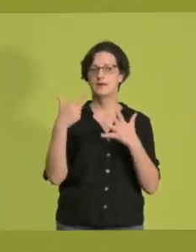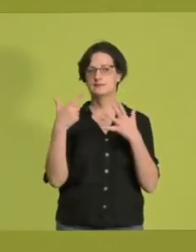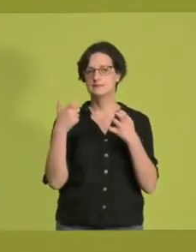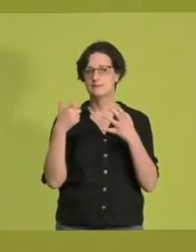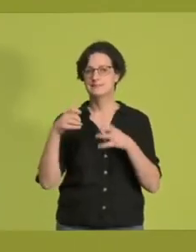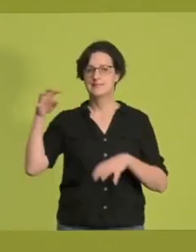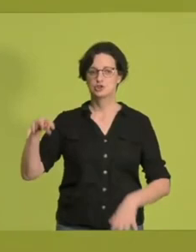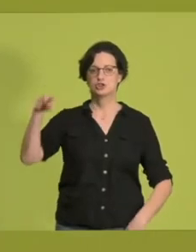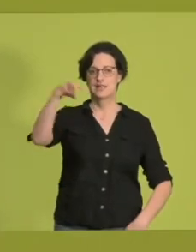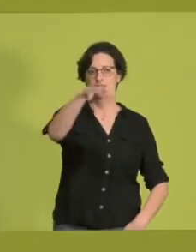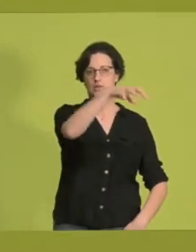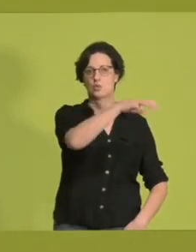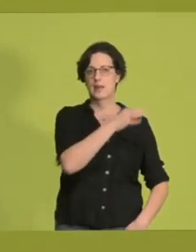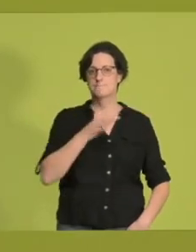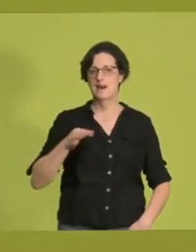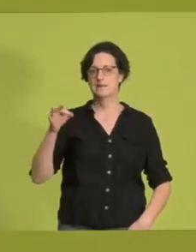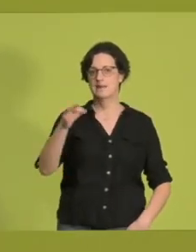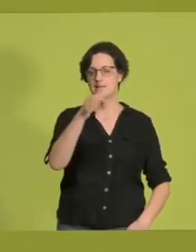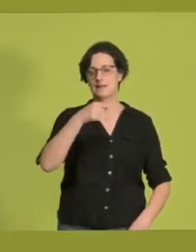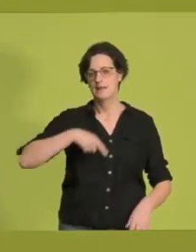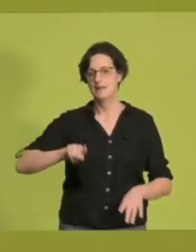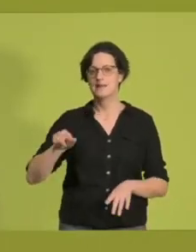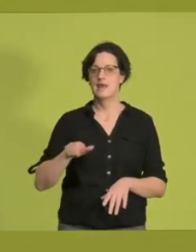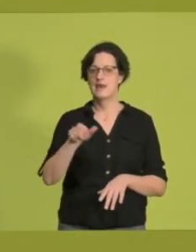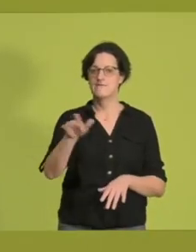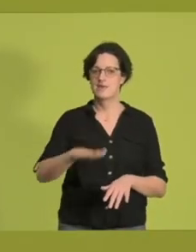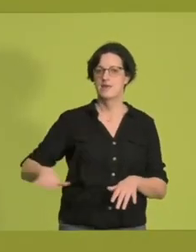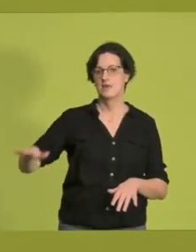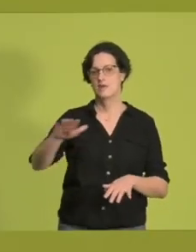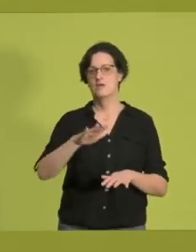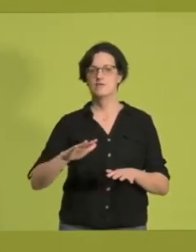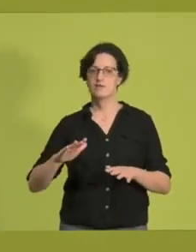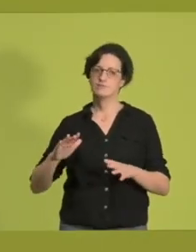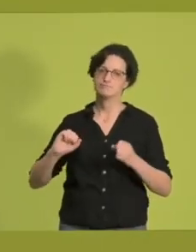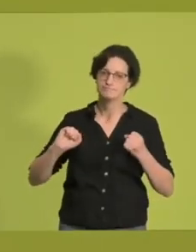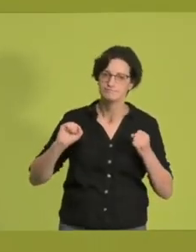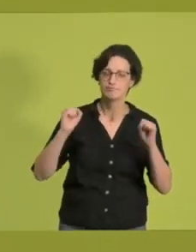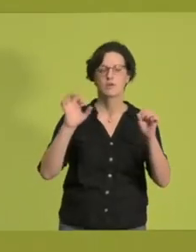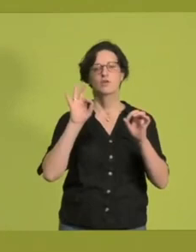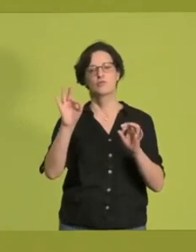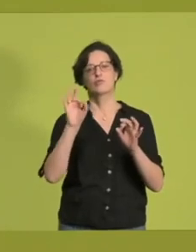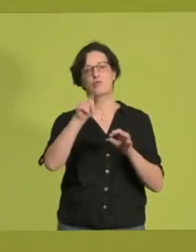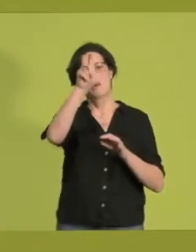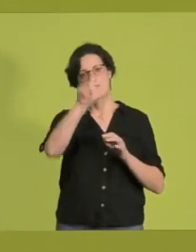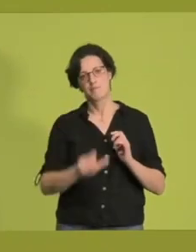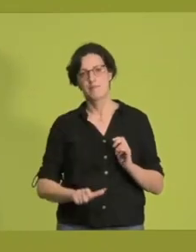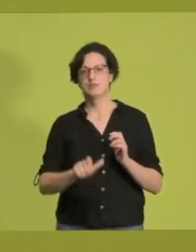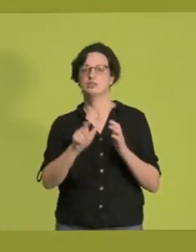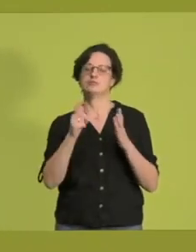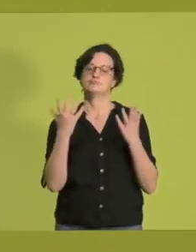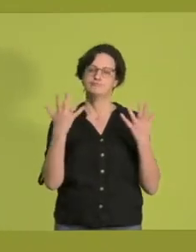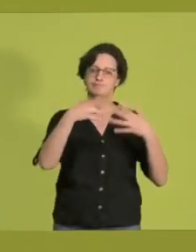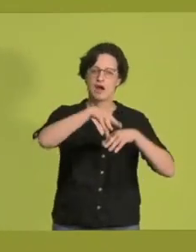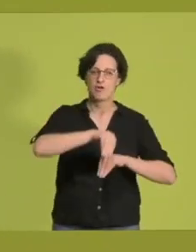Städten und Gemeinden in NRW, die sich für ein humanitäres Landesaufnahmeprogramm von Menschen vor